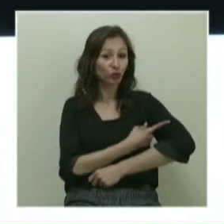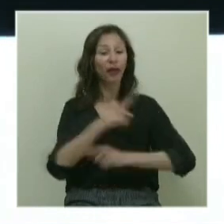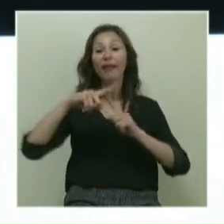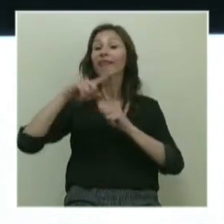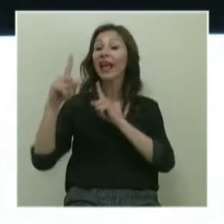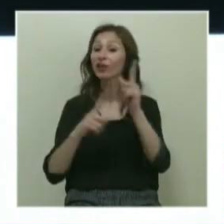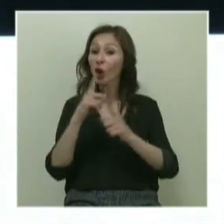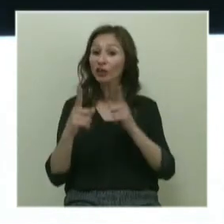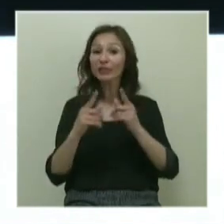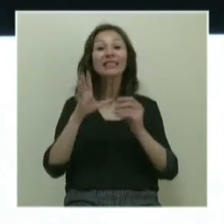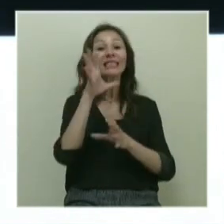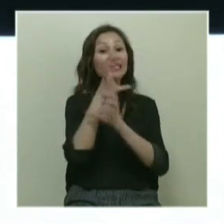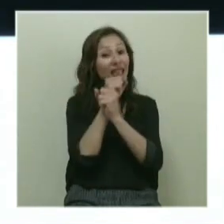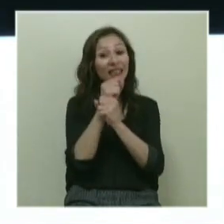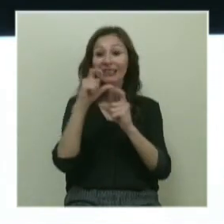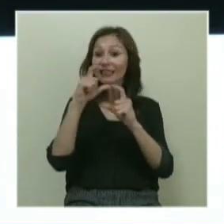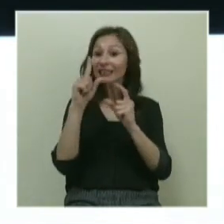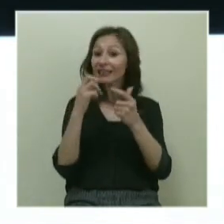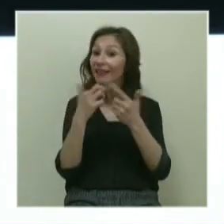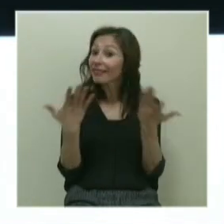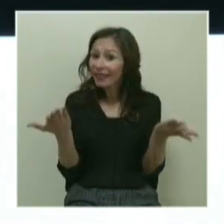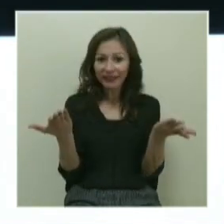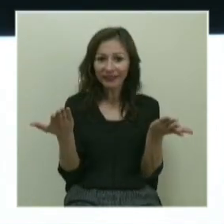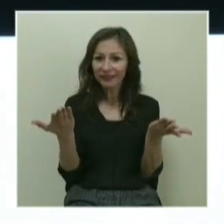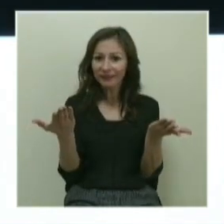teknolojinin sırrı nedir?